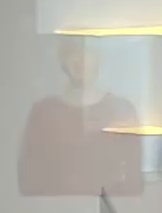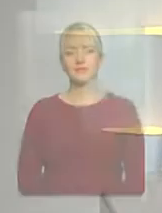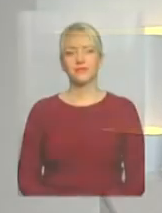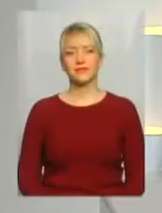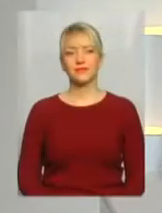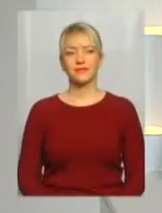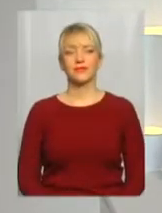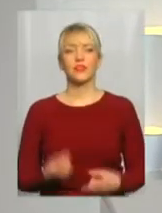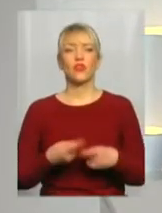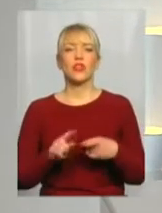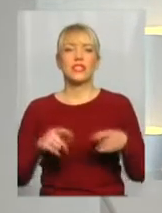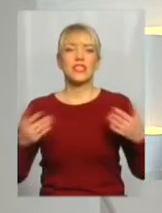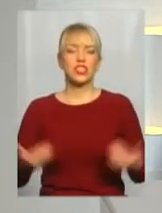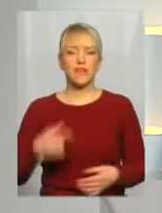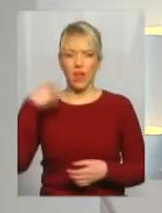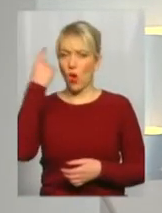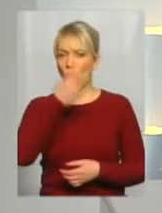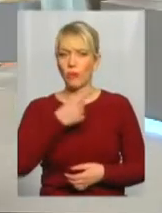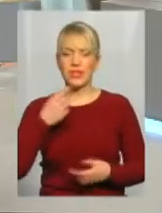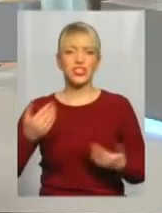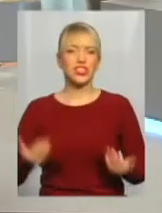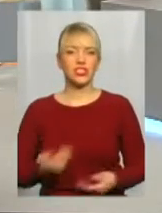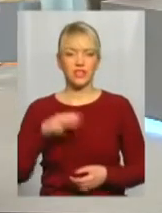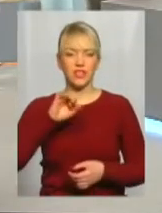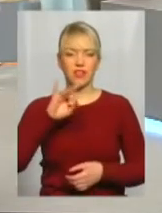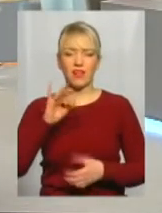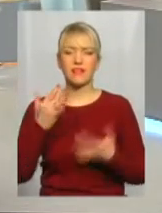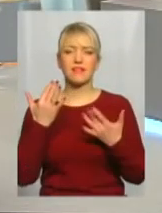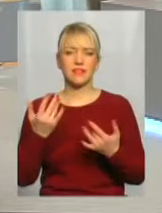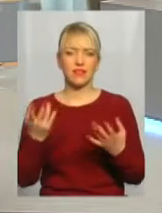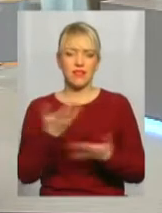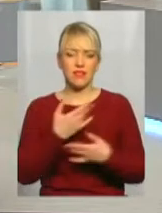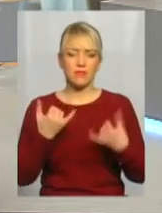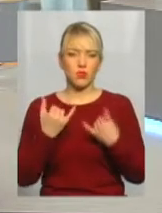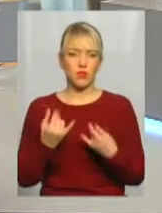Оце от живе обличчя, от живий Тарас, наскільки він нам сьогодні потрібен?